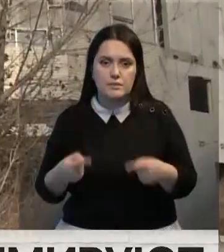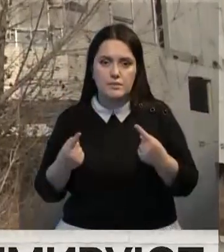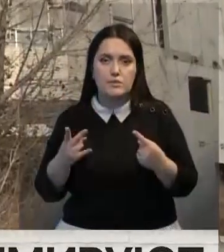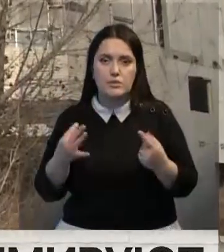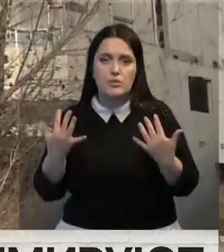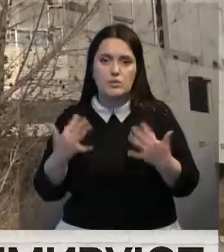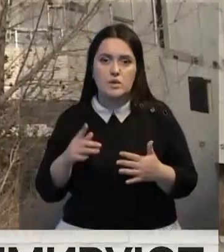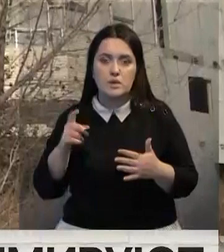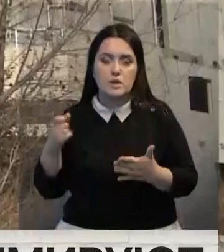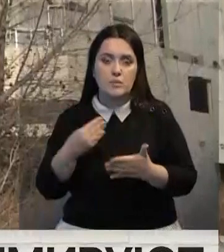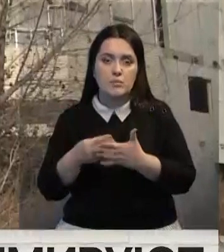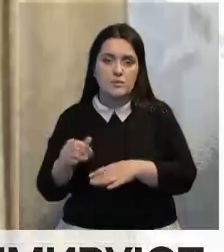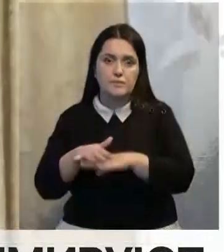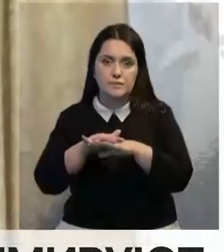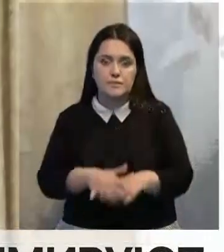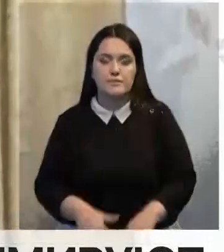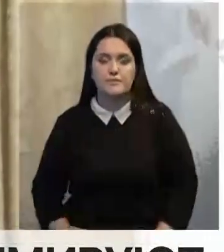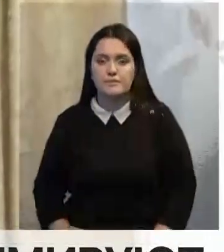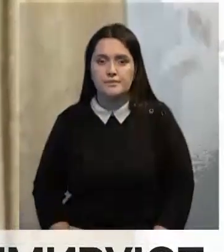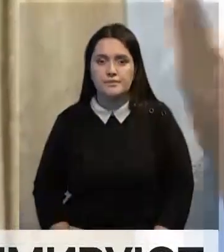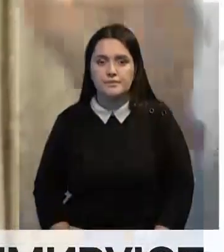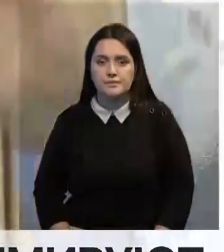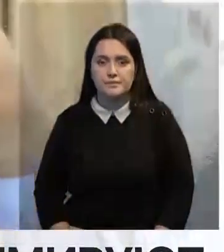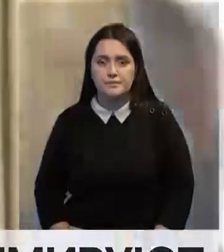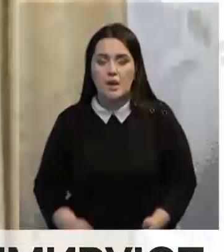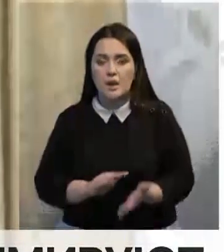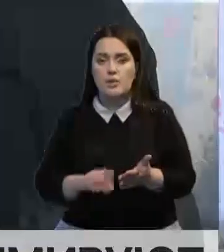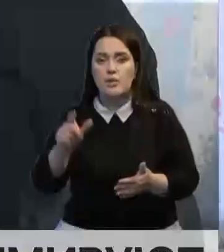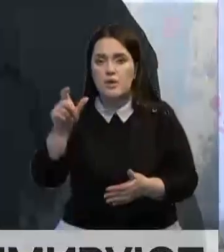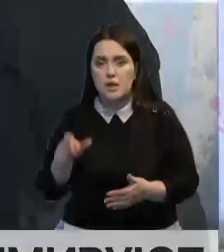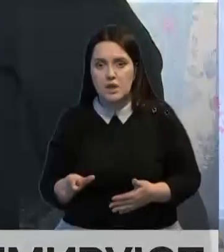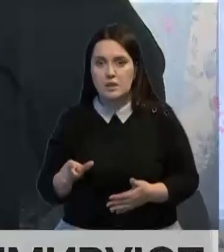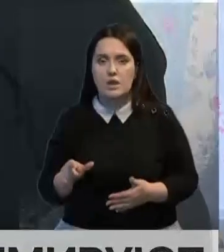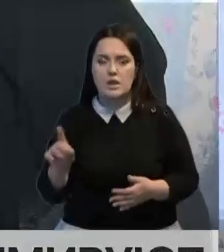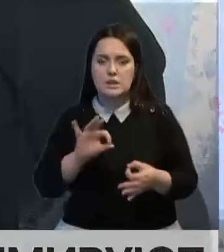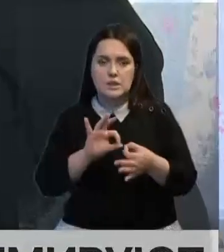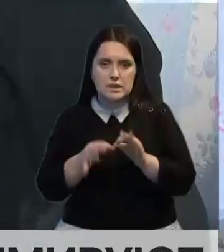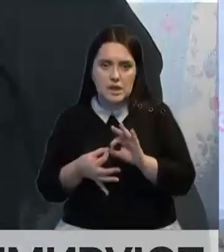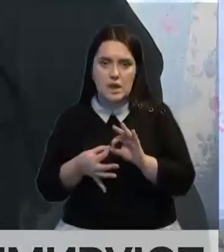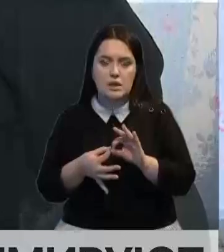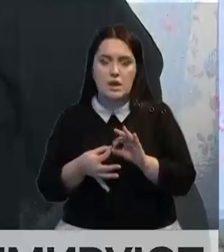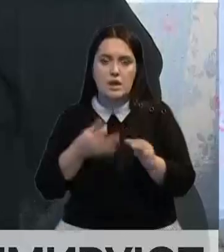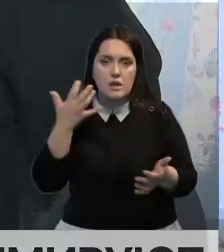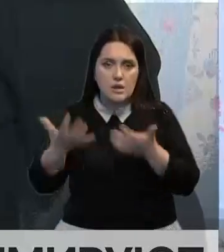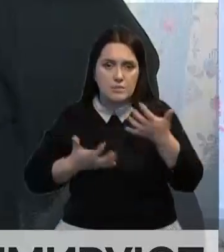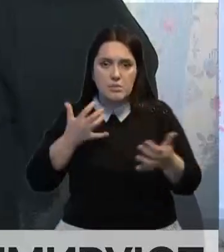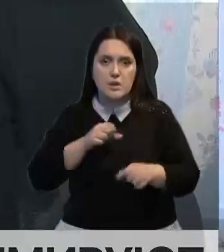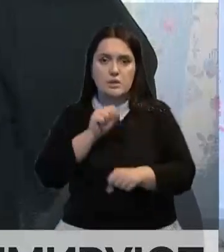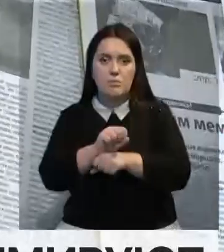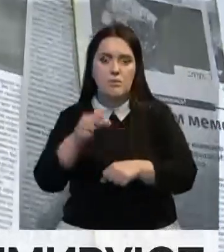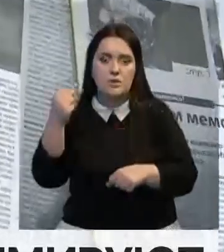уже за счет областного бюджета. Журналист и общественник Денис Данилевский в деталях разбирал причины заморозки, столь